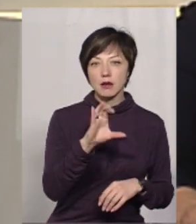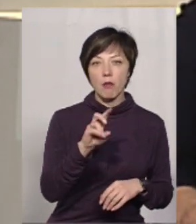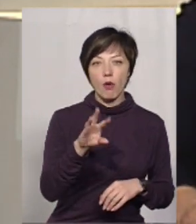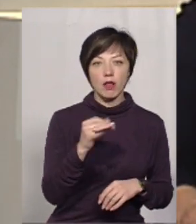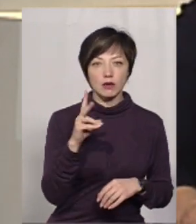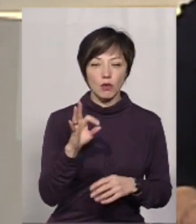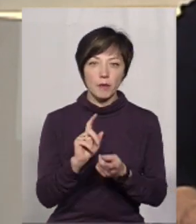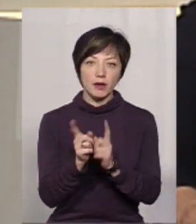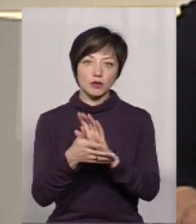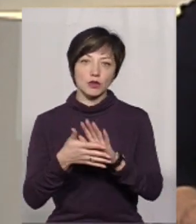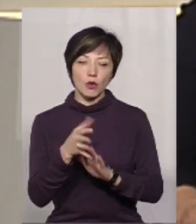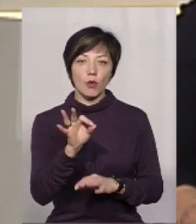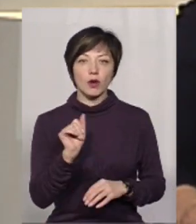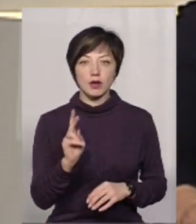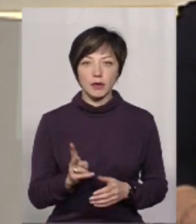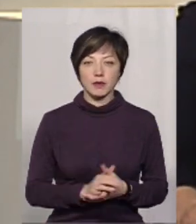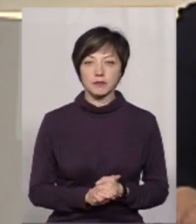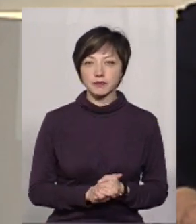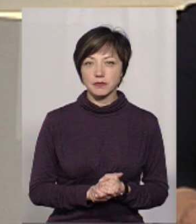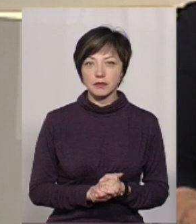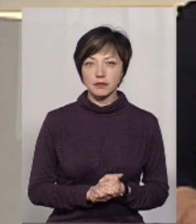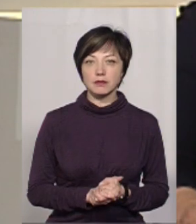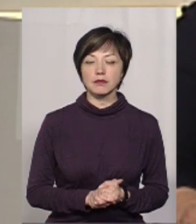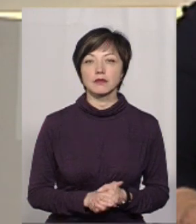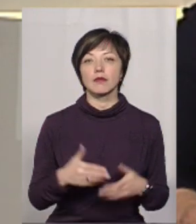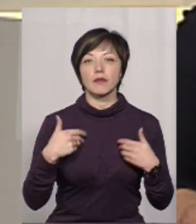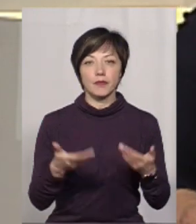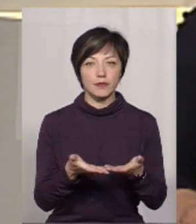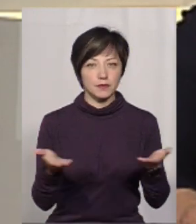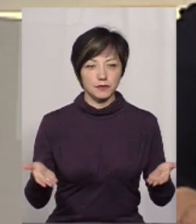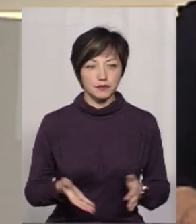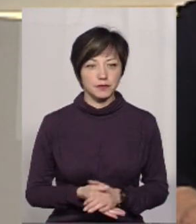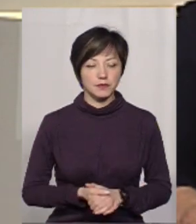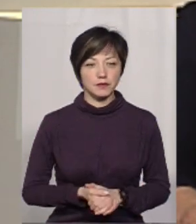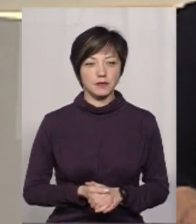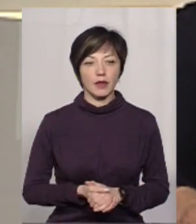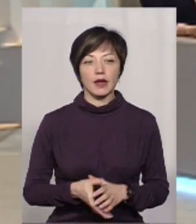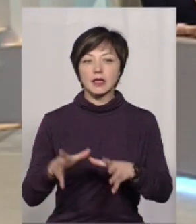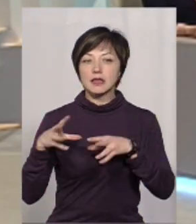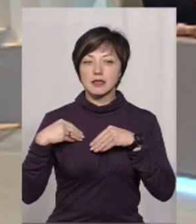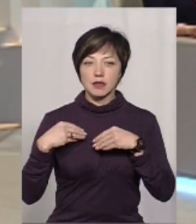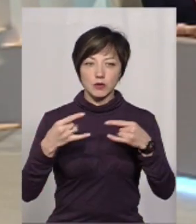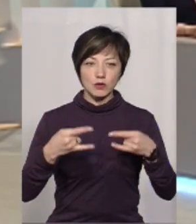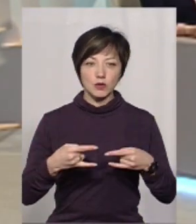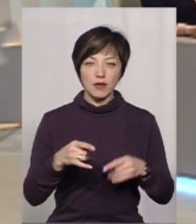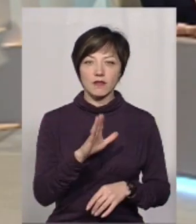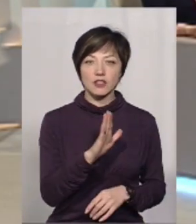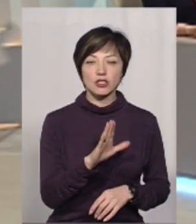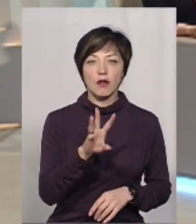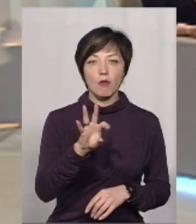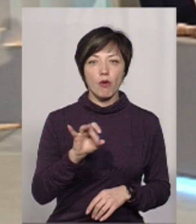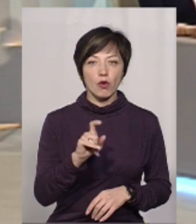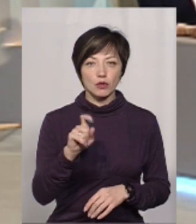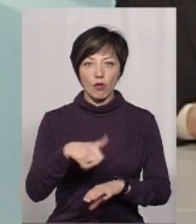Самойленко. На жестову мову перекладає Ольга Рибак. Вітаю. З нами у студії В'ячеслав